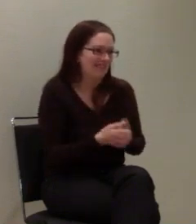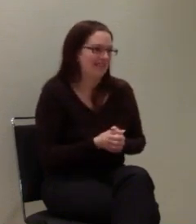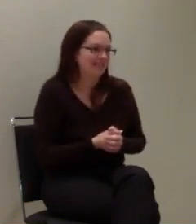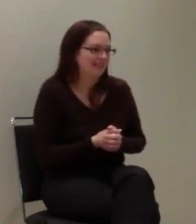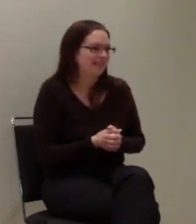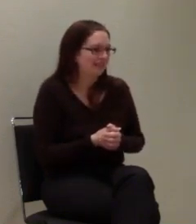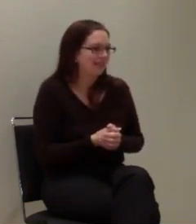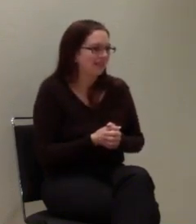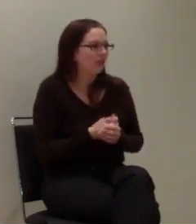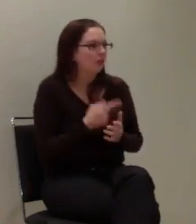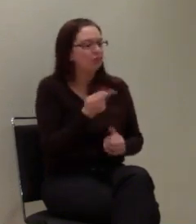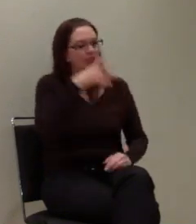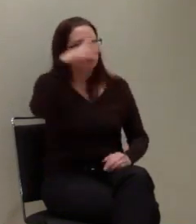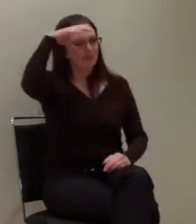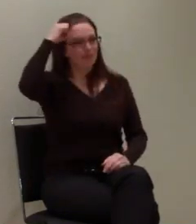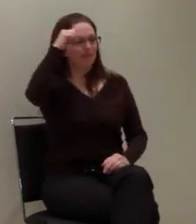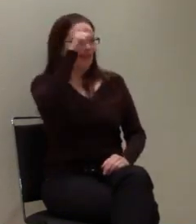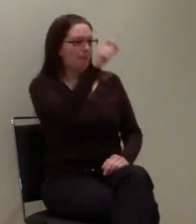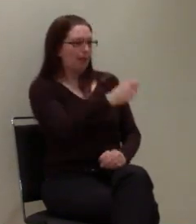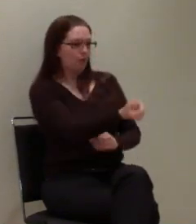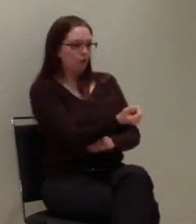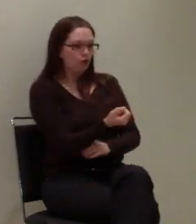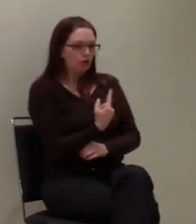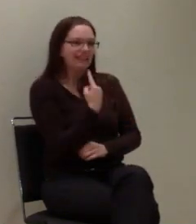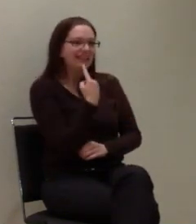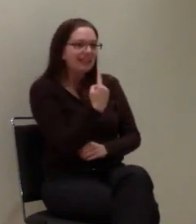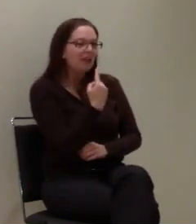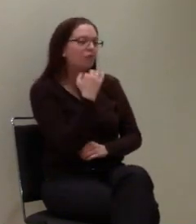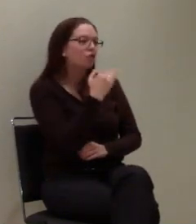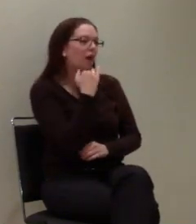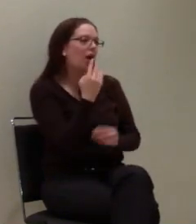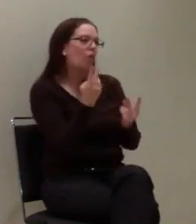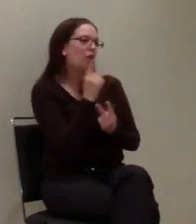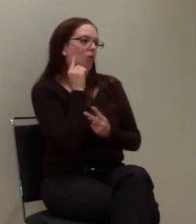jetzt mit einem Sprach- oder Hörgeschädigten Menschen kommunizieren.